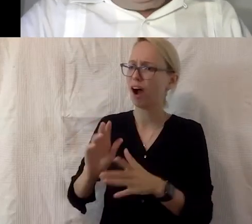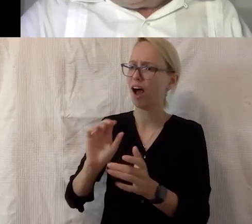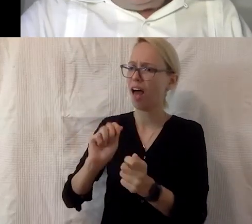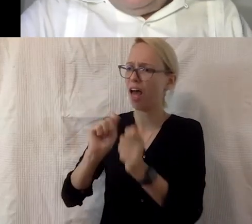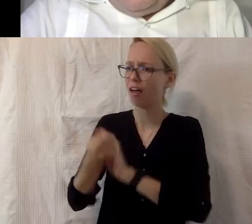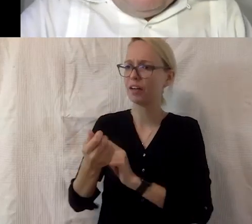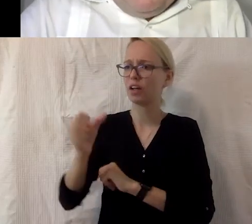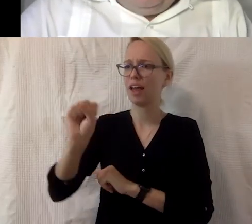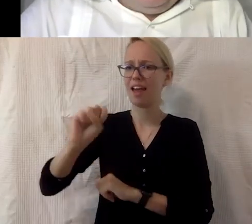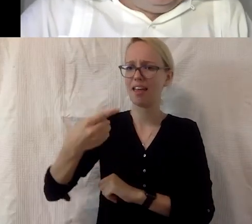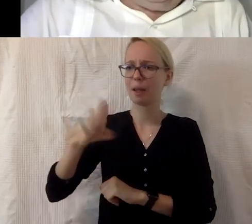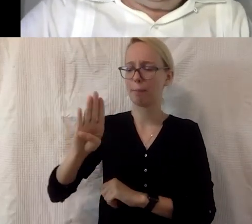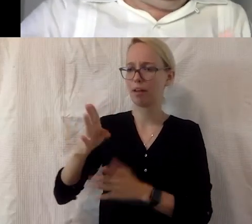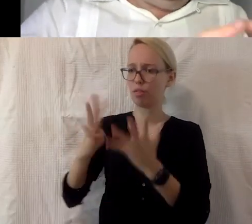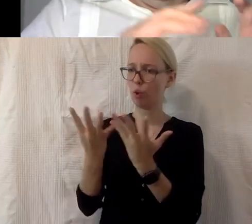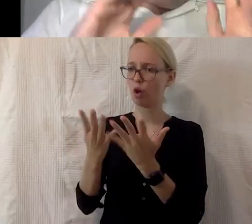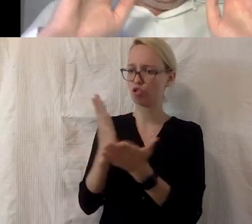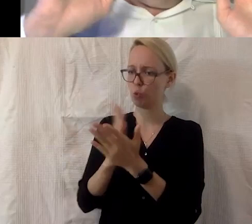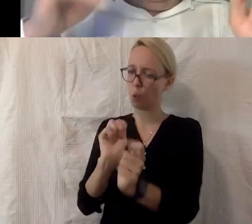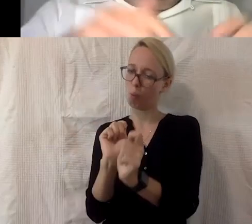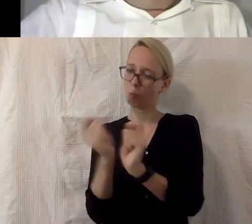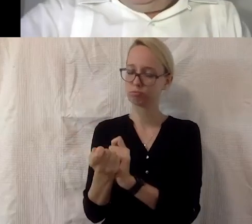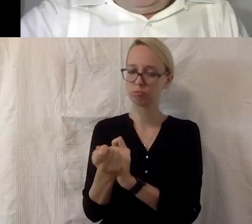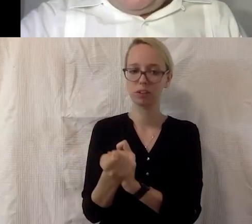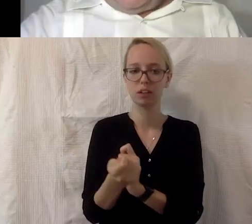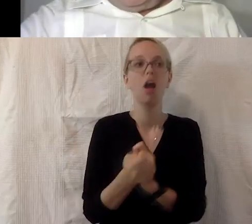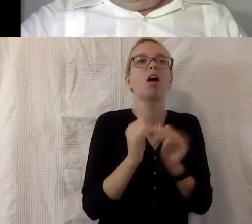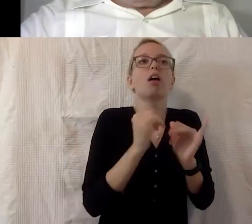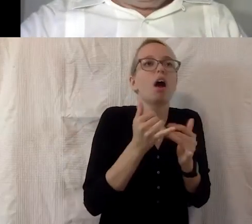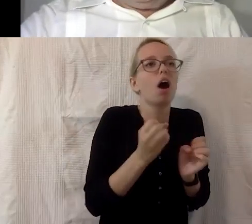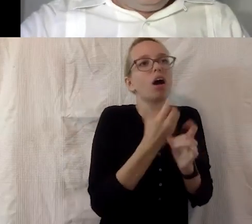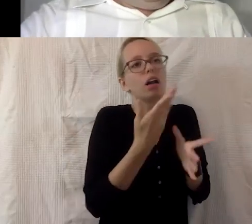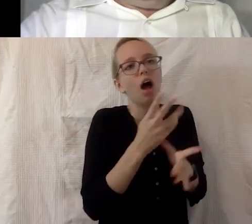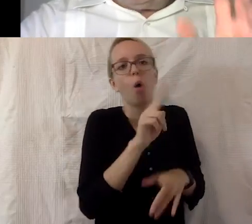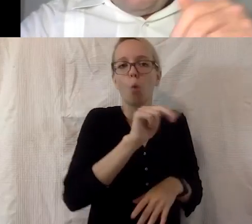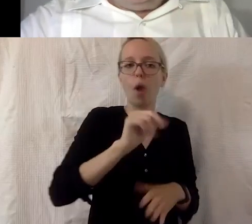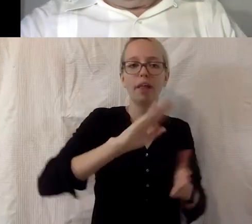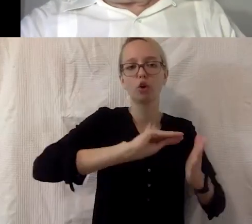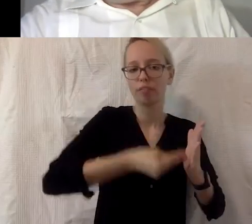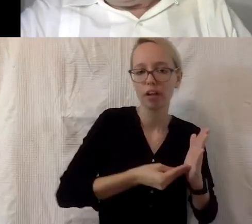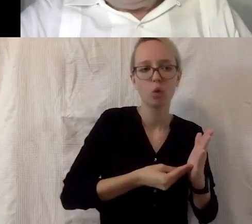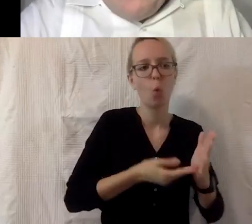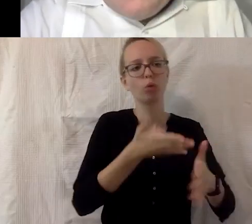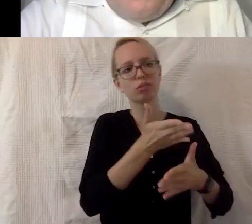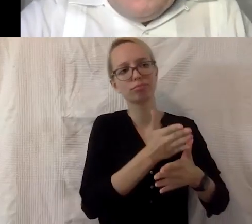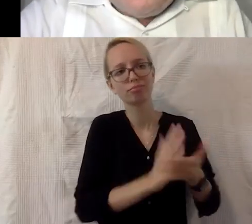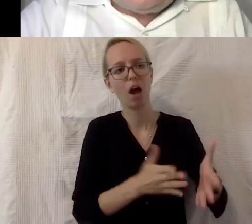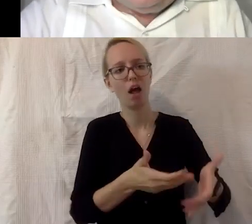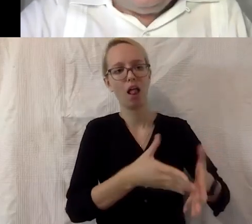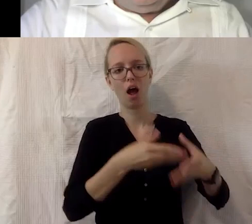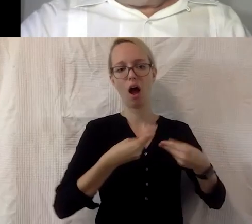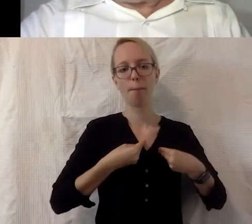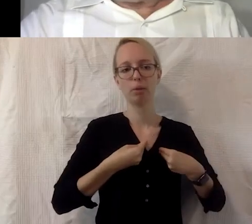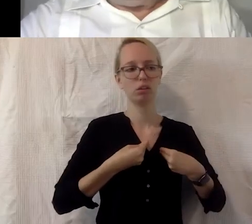Du wirst natürlich über die UN-Behindernkonvention, über Teilhabe, dadurch ist wahnsinnig viel